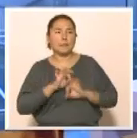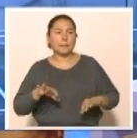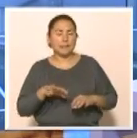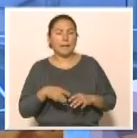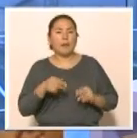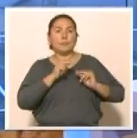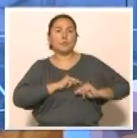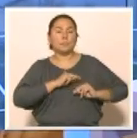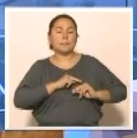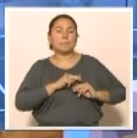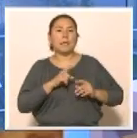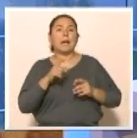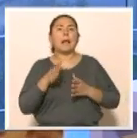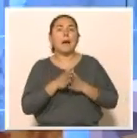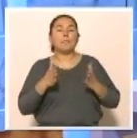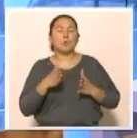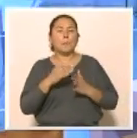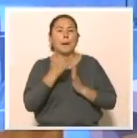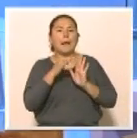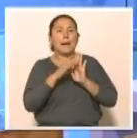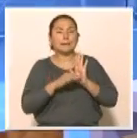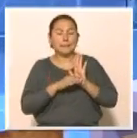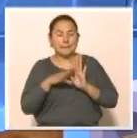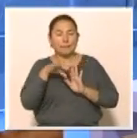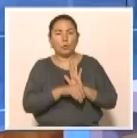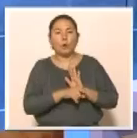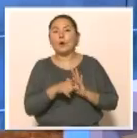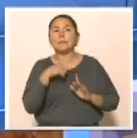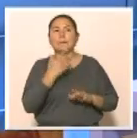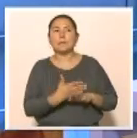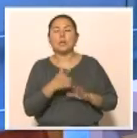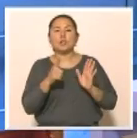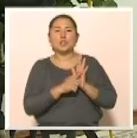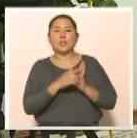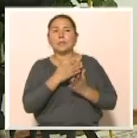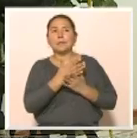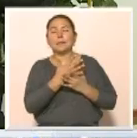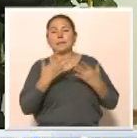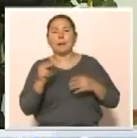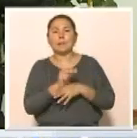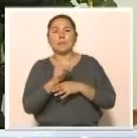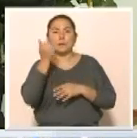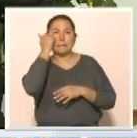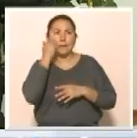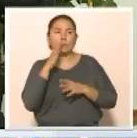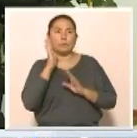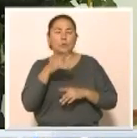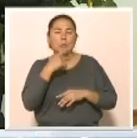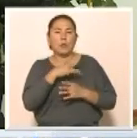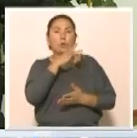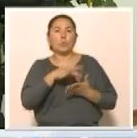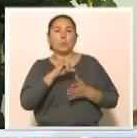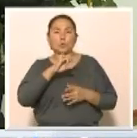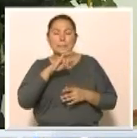Ал жұмыс пен қамтудың жолық артасы бағдарлама саясында өңірде жеті нысанға жөнді үшіргізілген. Оның үшінде жан өзен